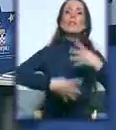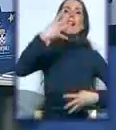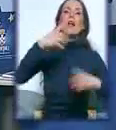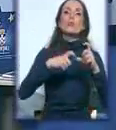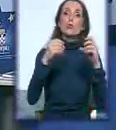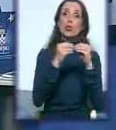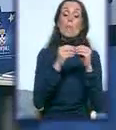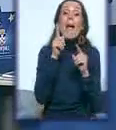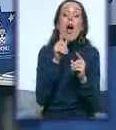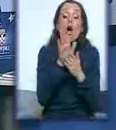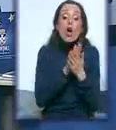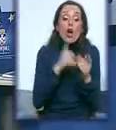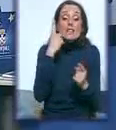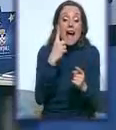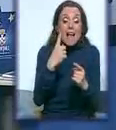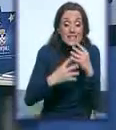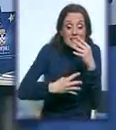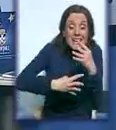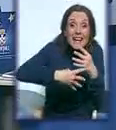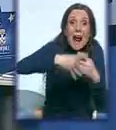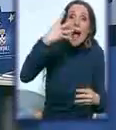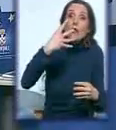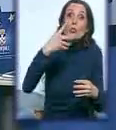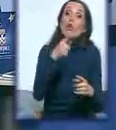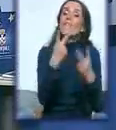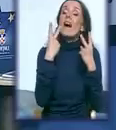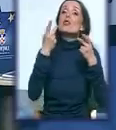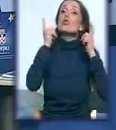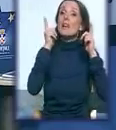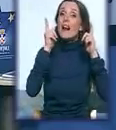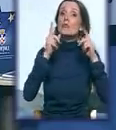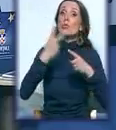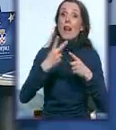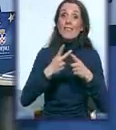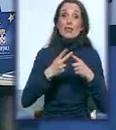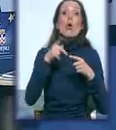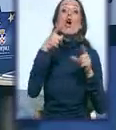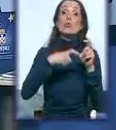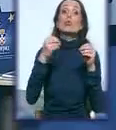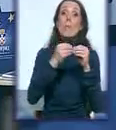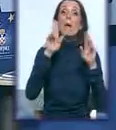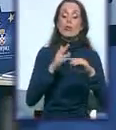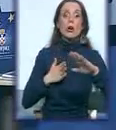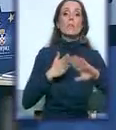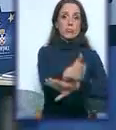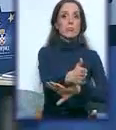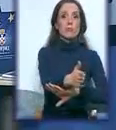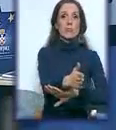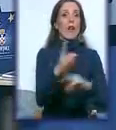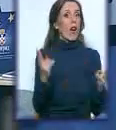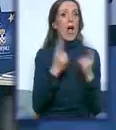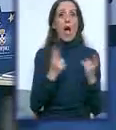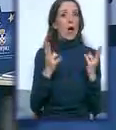što je jako bitno za jednu gradsku televiziju, dakle, o tome govorimo, pristupačan. Vi ovde u zgradu